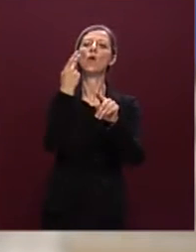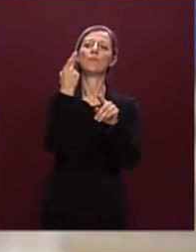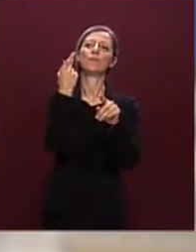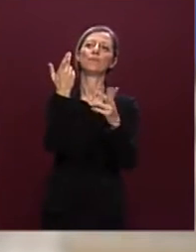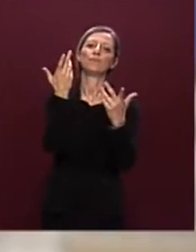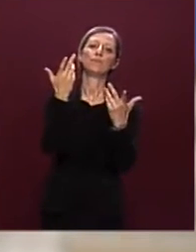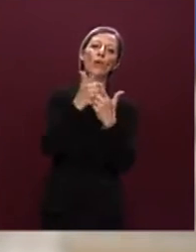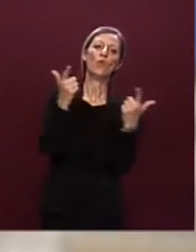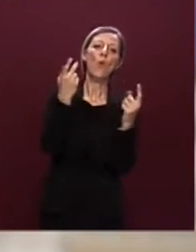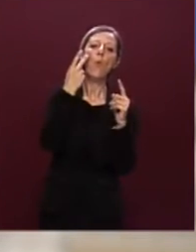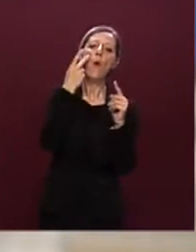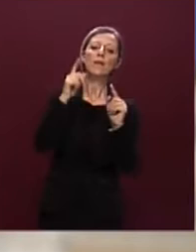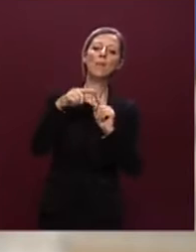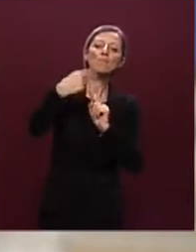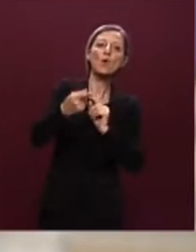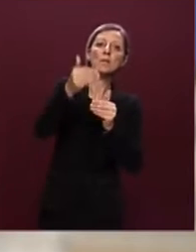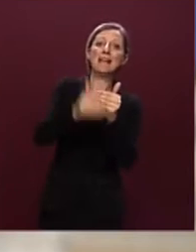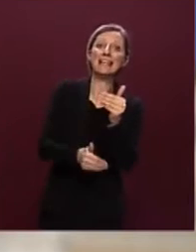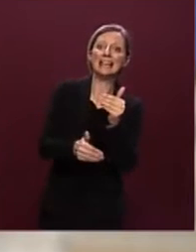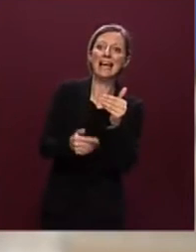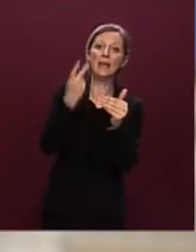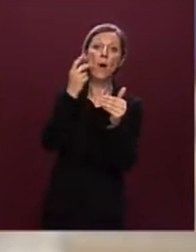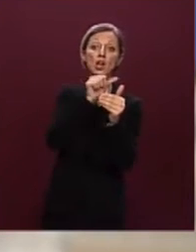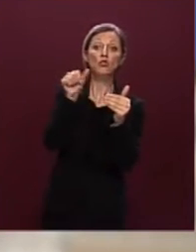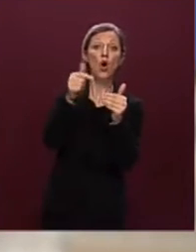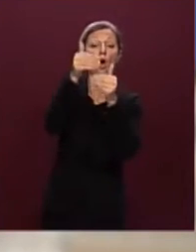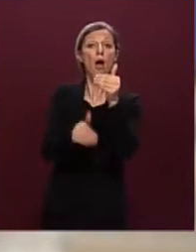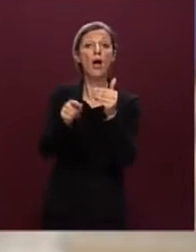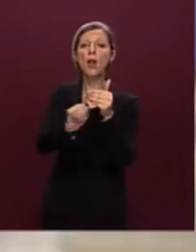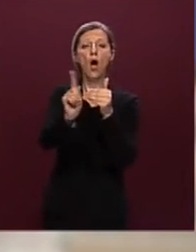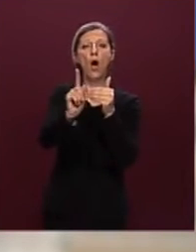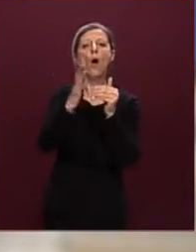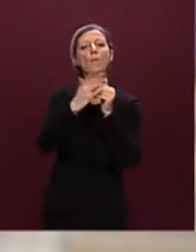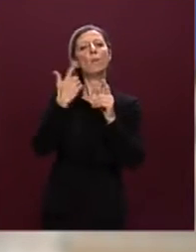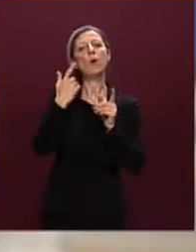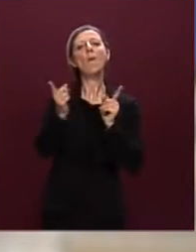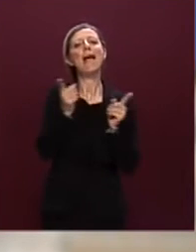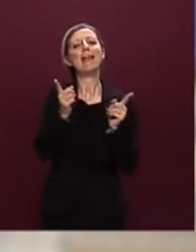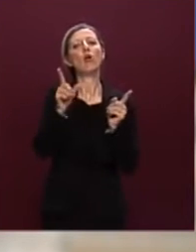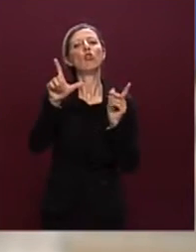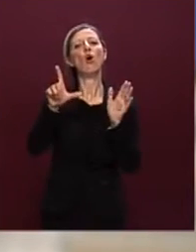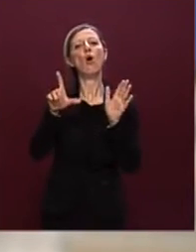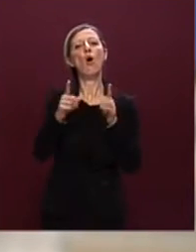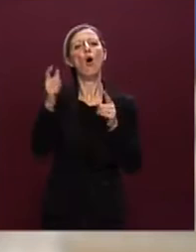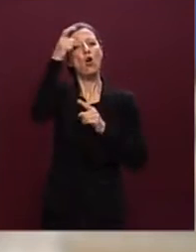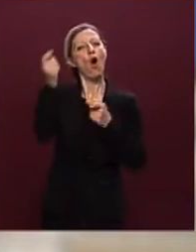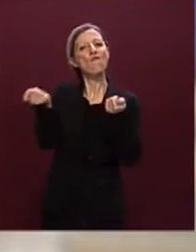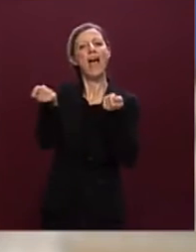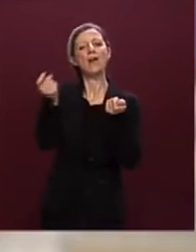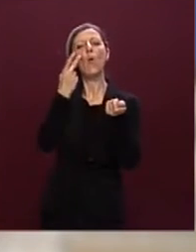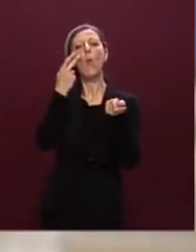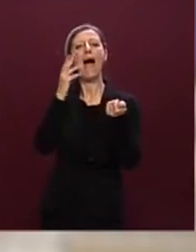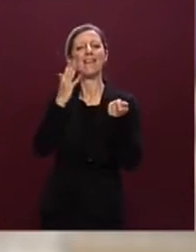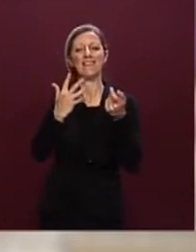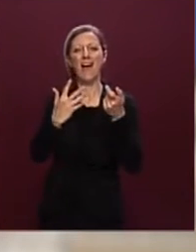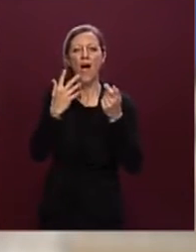della prossima scadenza, ma ha un orizzonte temporale dell'intera legislatura, e quindi è evidente che il nostro lavoro oggi,